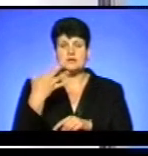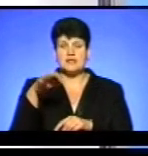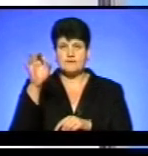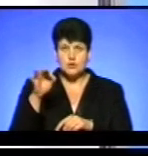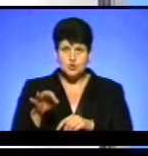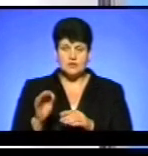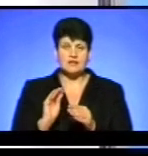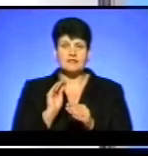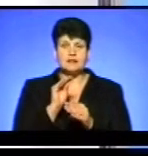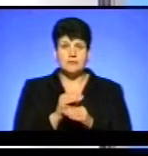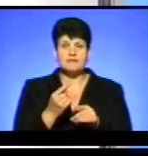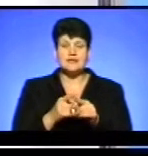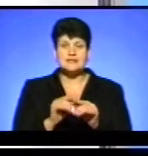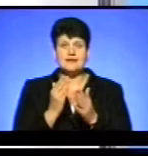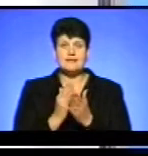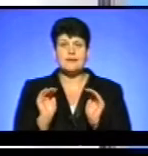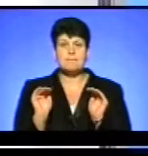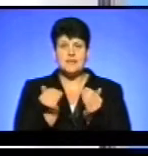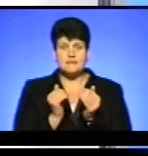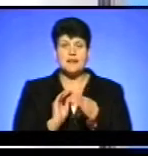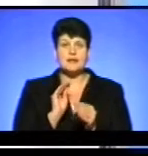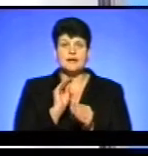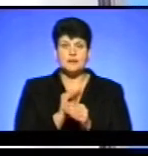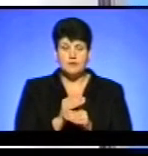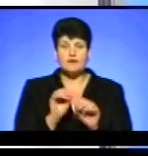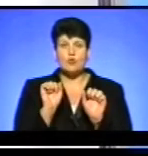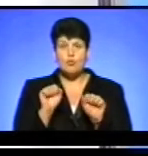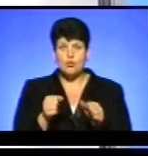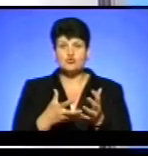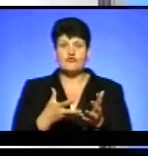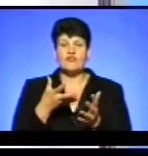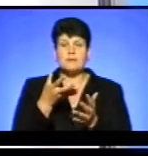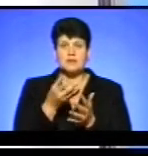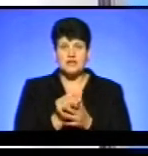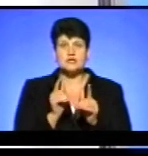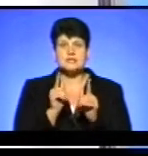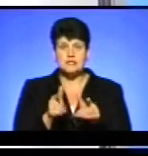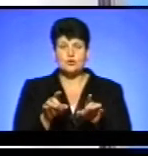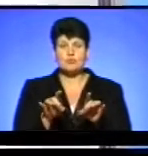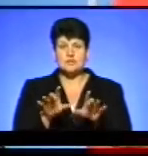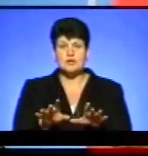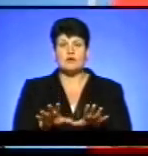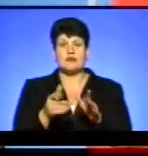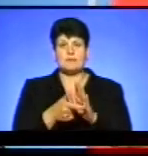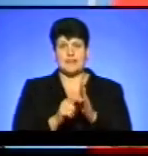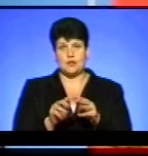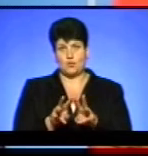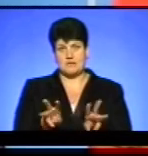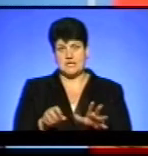надбавки, це є мінімальна надбавка, яку можуть виплачувати згідно постанови Кабінету міністрів.